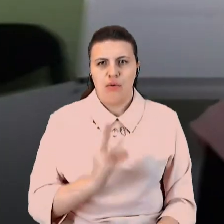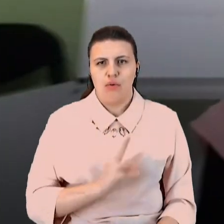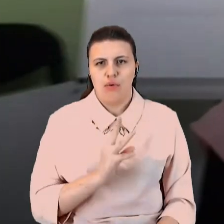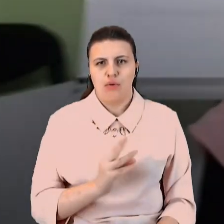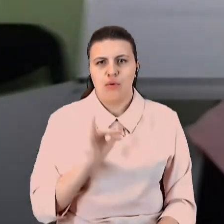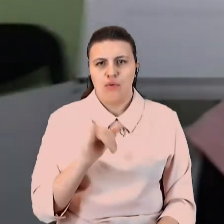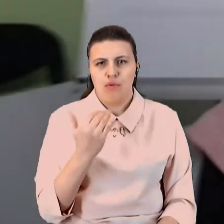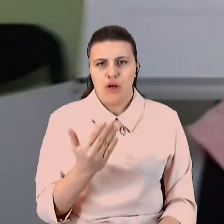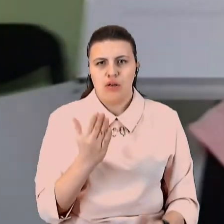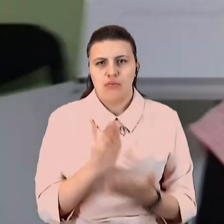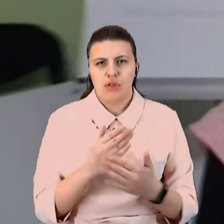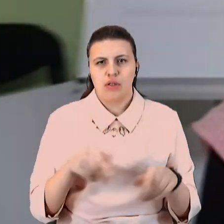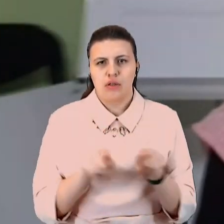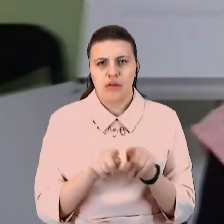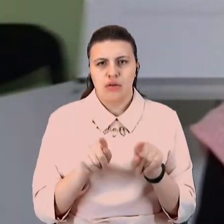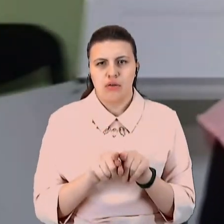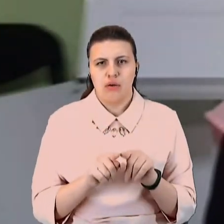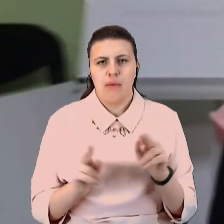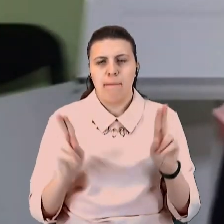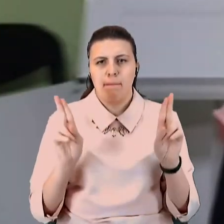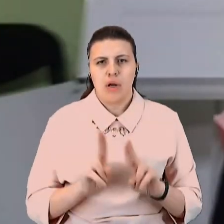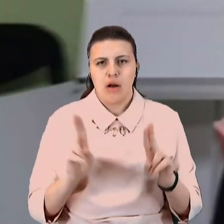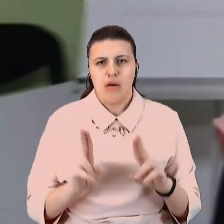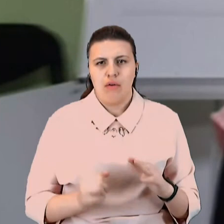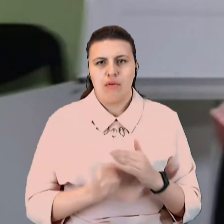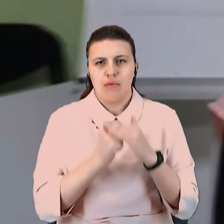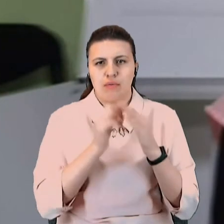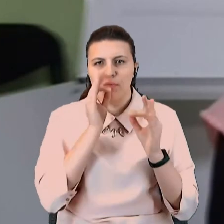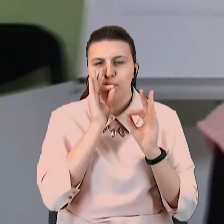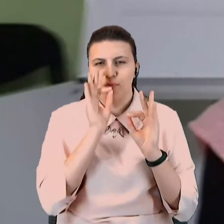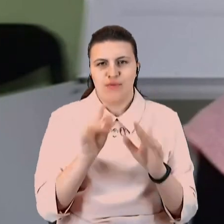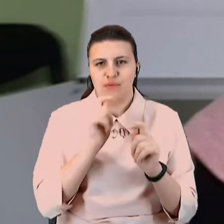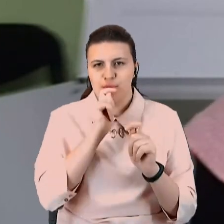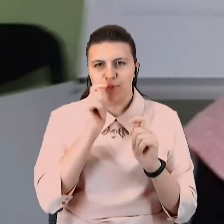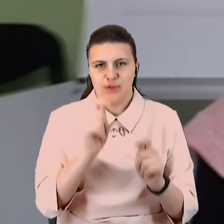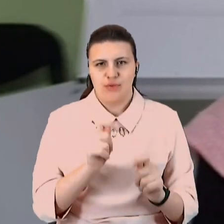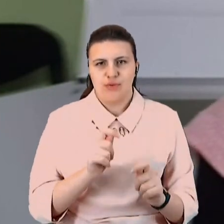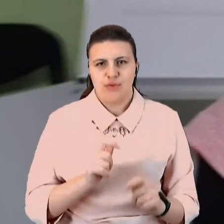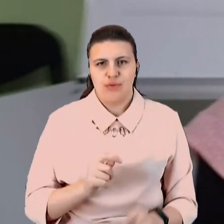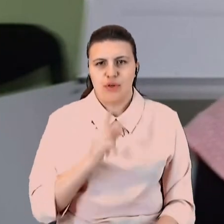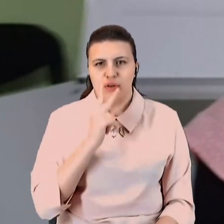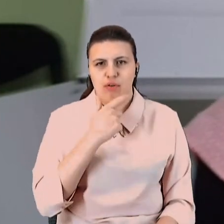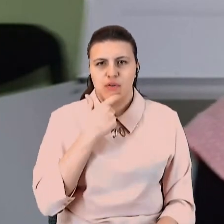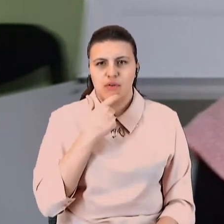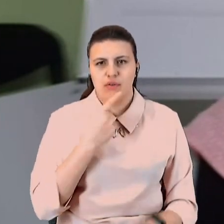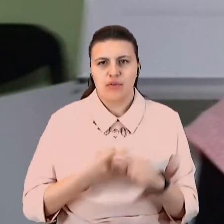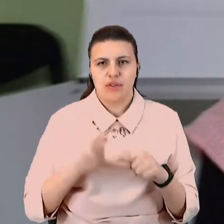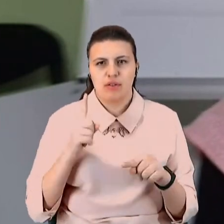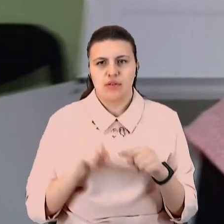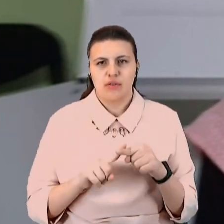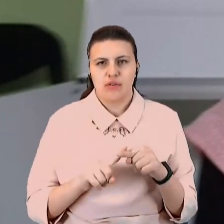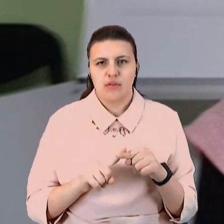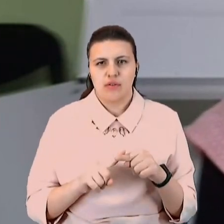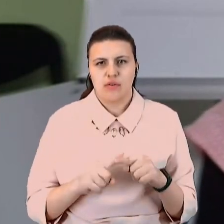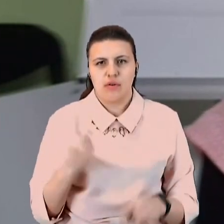кілька таких правил базових подарую нашим глядачам. вам це, перше